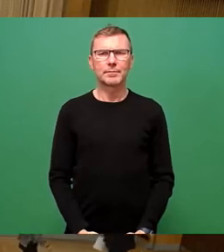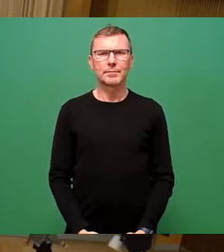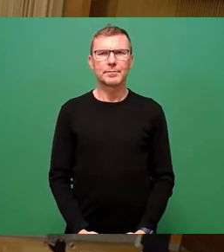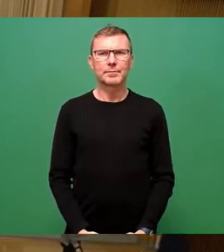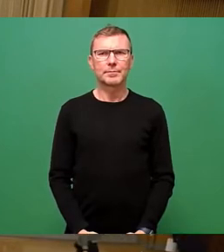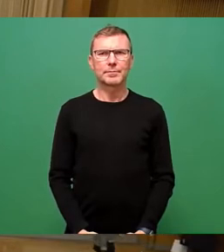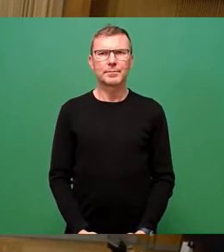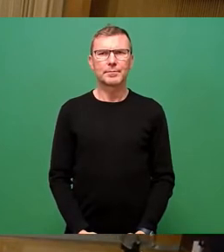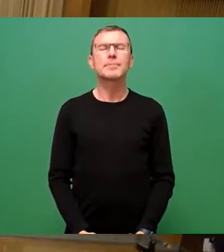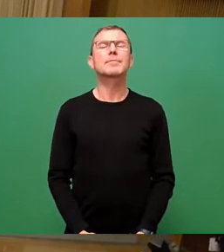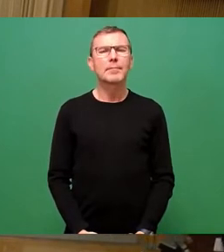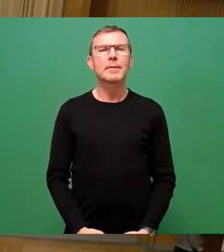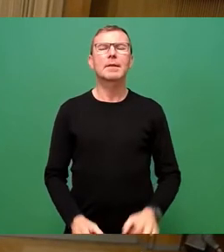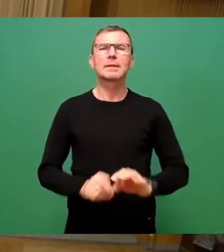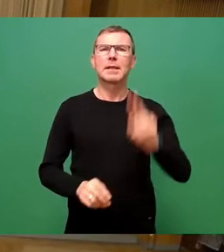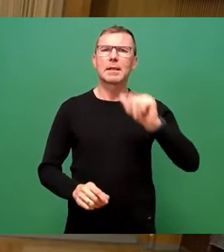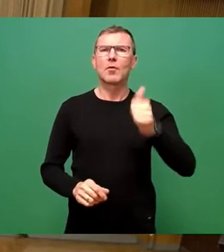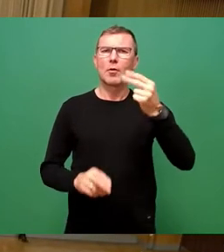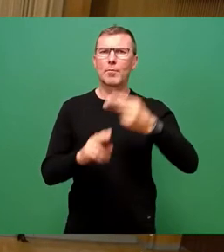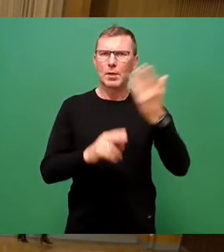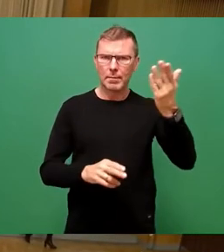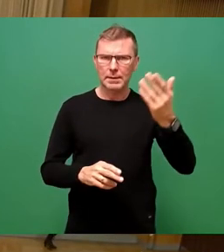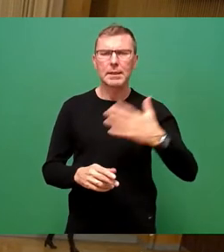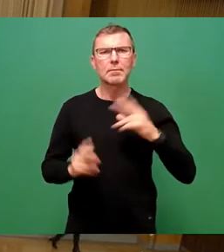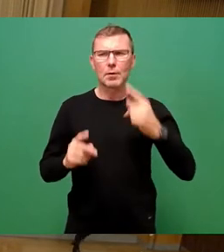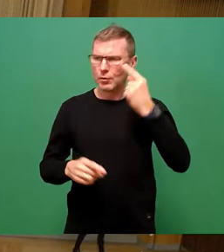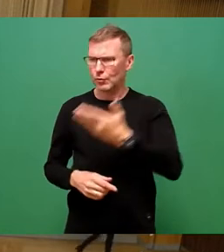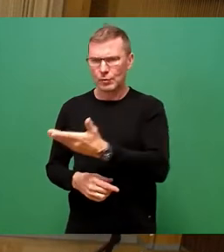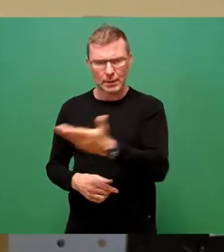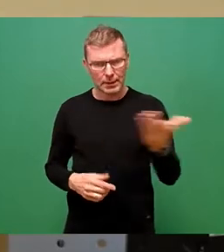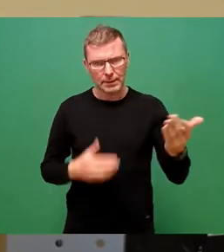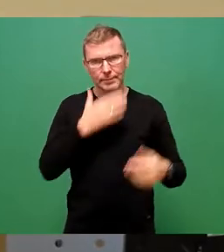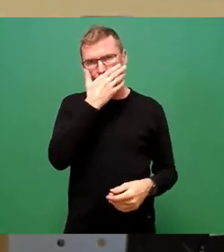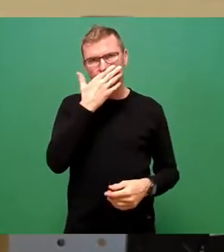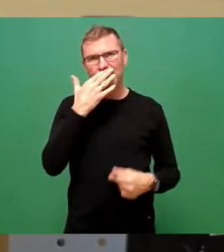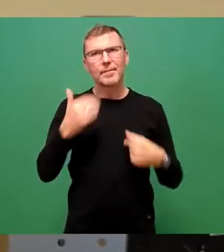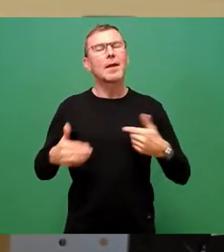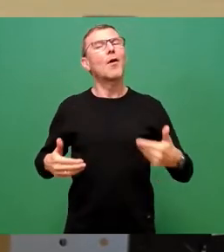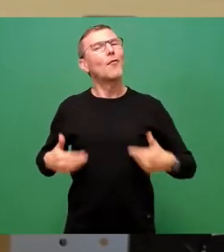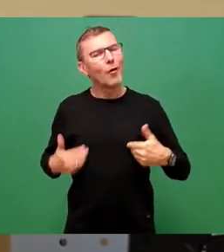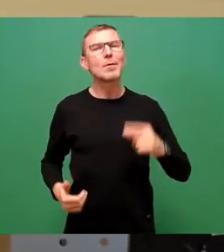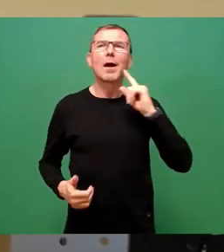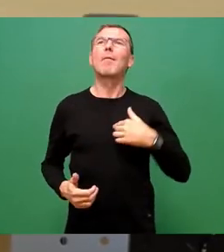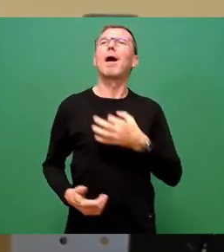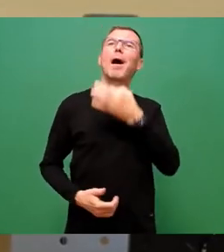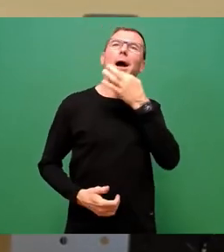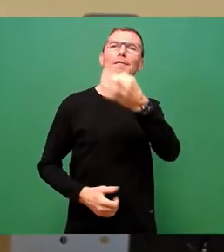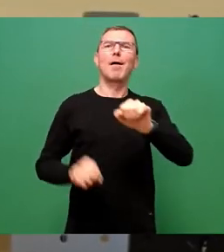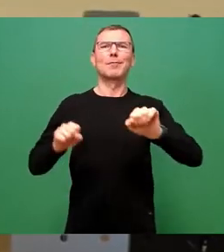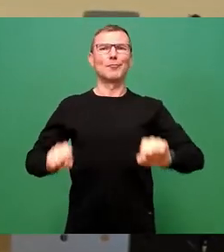Sehr geehrter Herr Oberbürgermeister Hilmut, liebe Stadträtinnen, liebe Stadträte, ich freue mich, heute meine Frage stellen zu können.